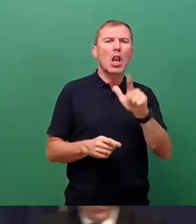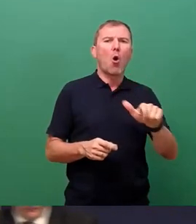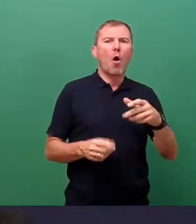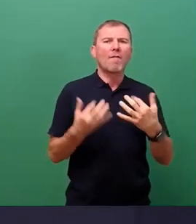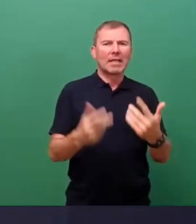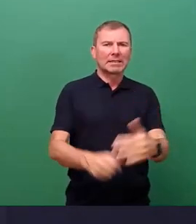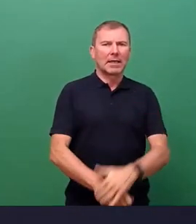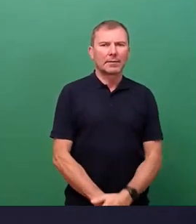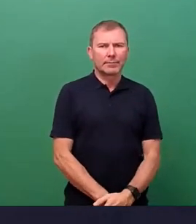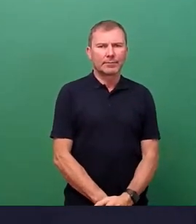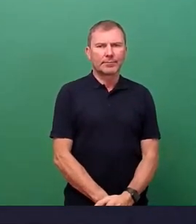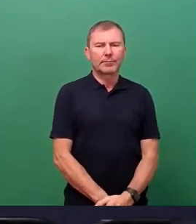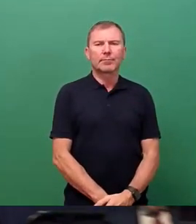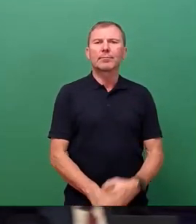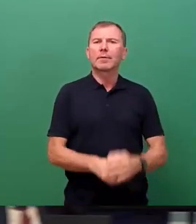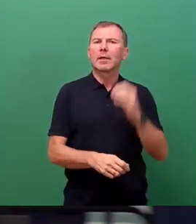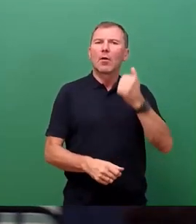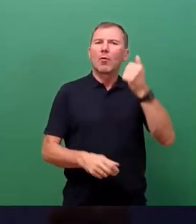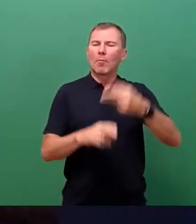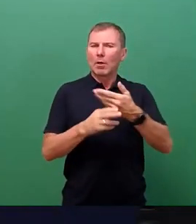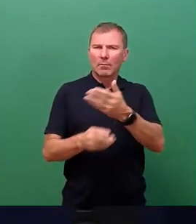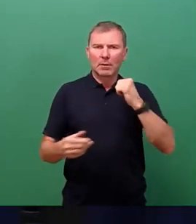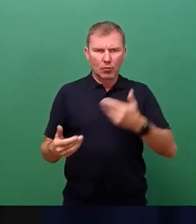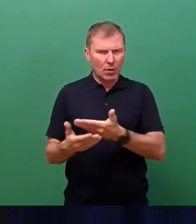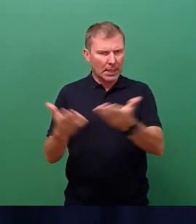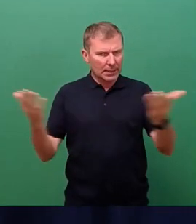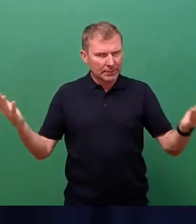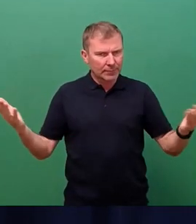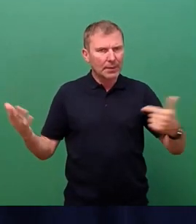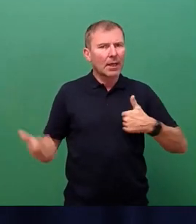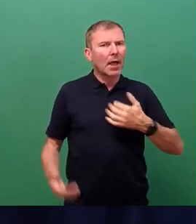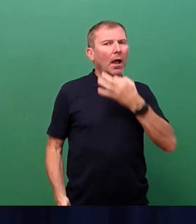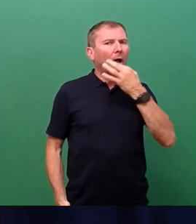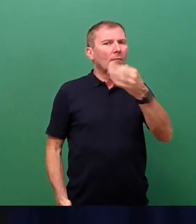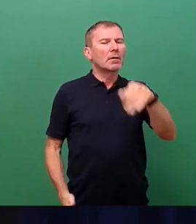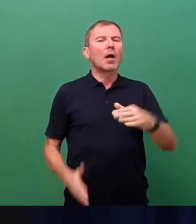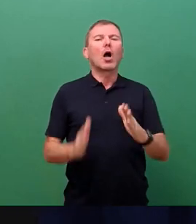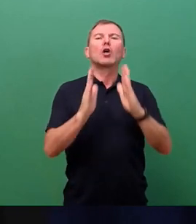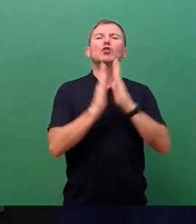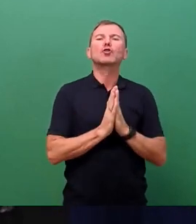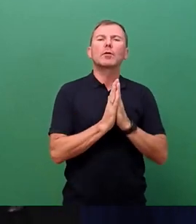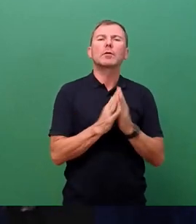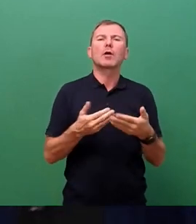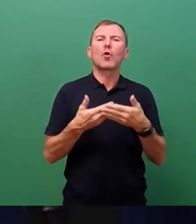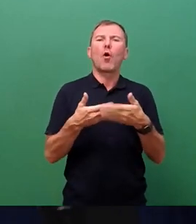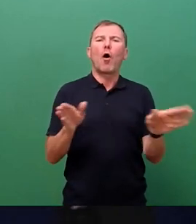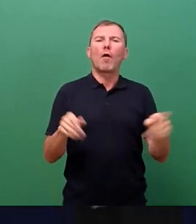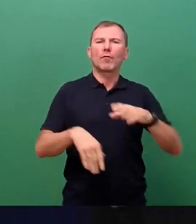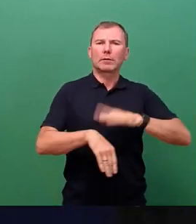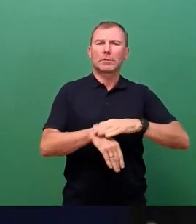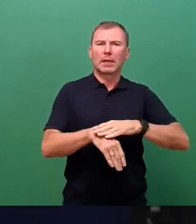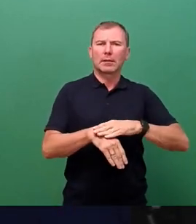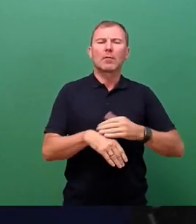Sehr geehrter Herr Oberbürgermeister, liebe Kolleginnen und Kollegen. Ich möchte eine Frage stellen zu den Sonntagsöffnungszeiten. Das Urteil des